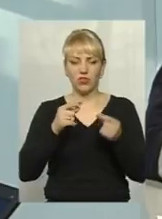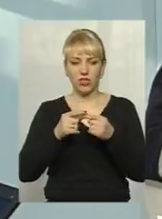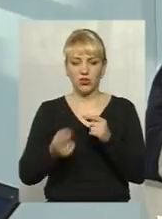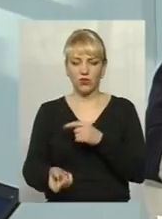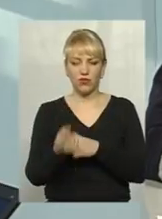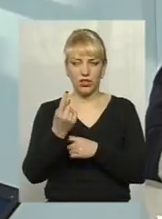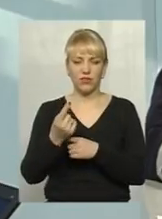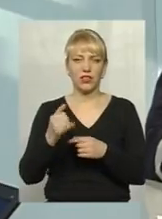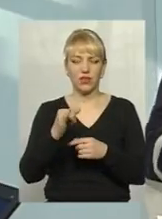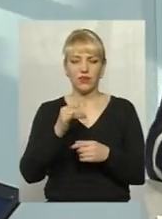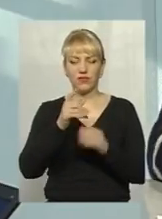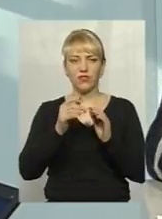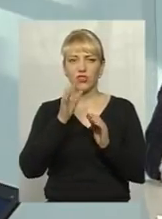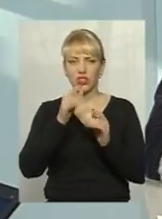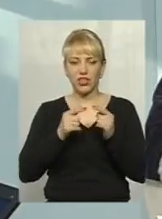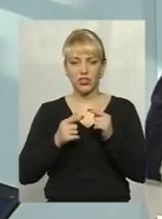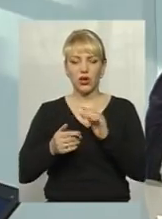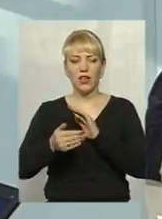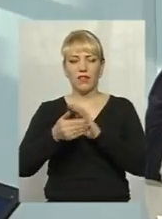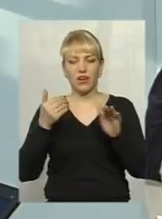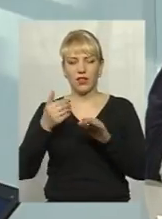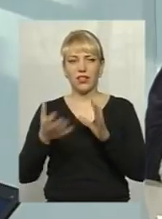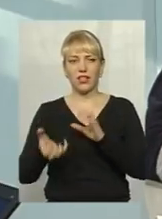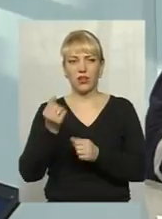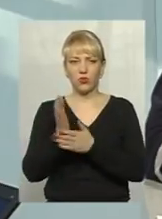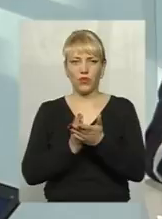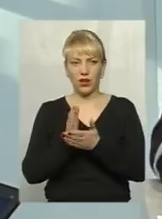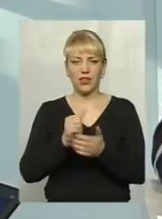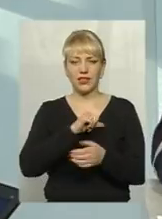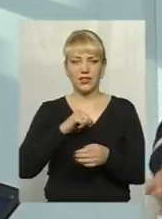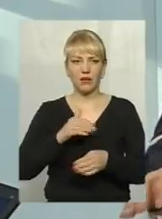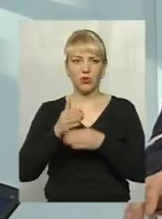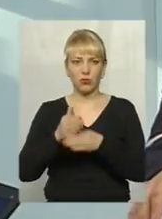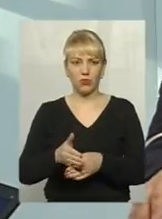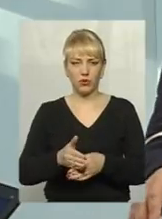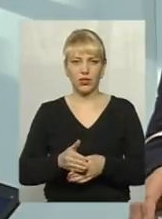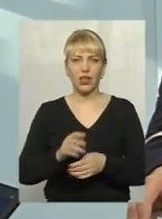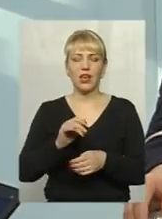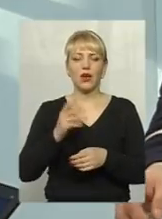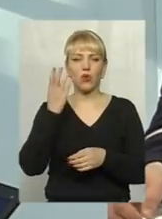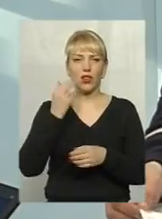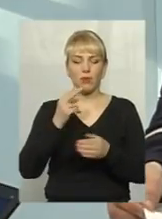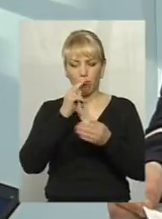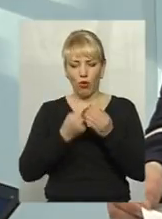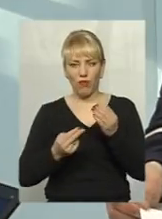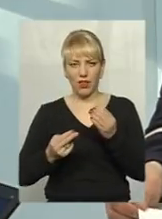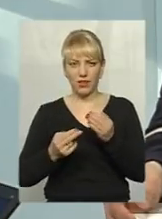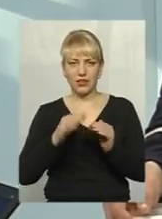вчасно викликали рятувальників, вчасно самі допомогли. Та ще були і врятовані люди, які провелися під лід. Але менше з тим